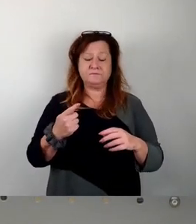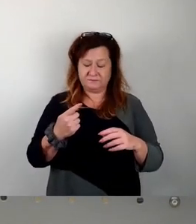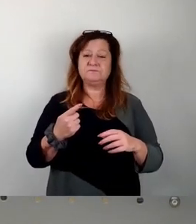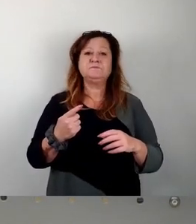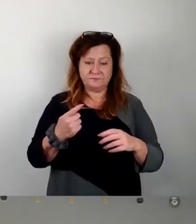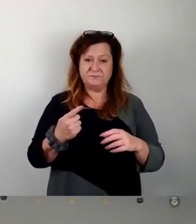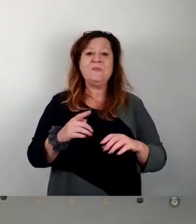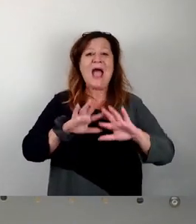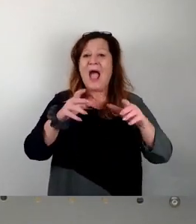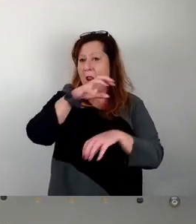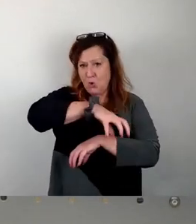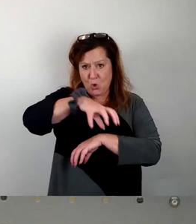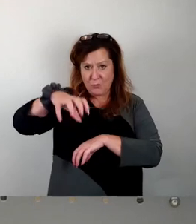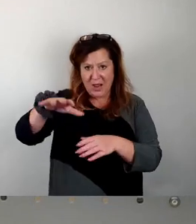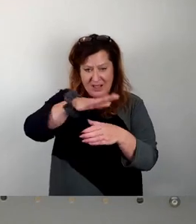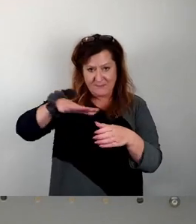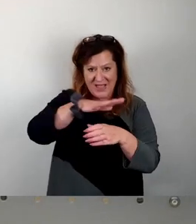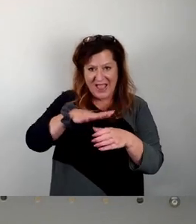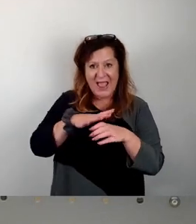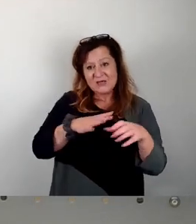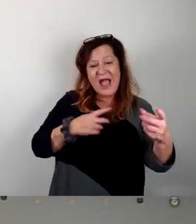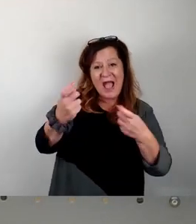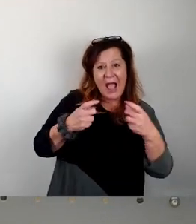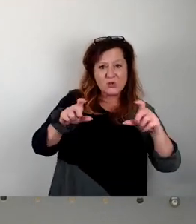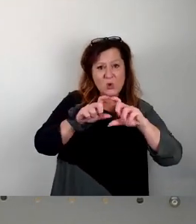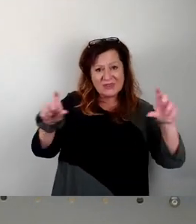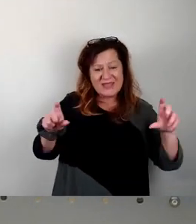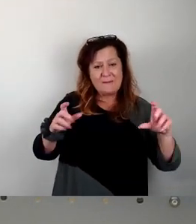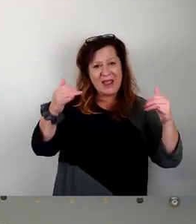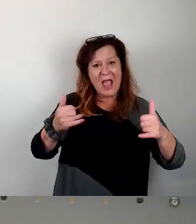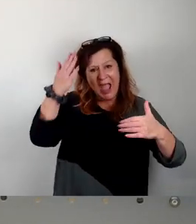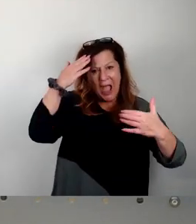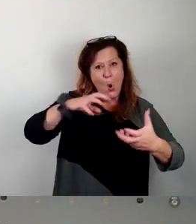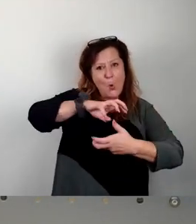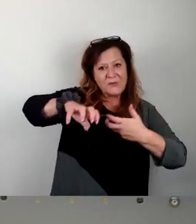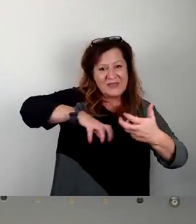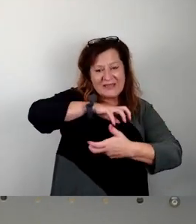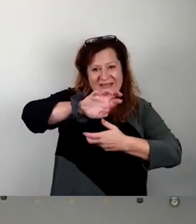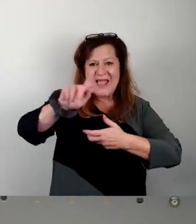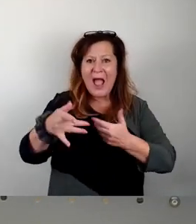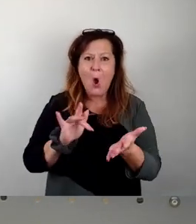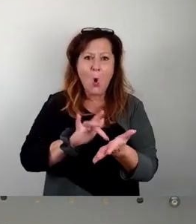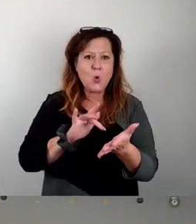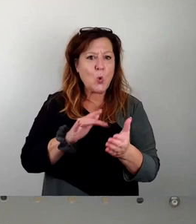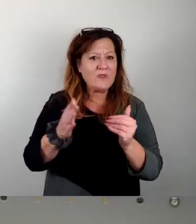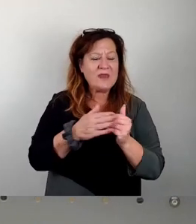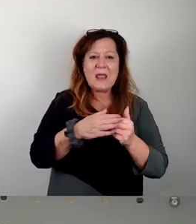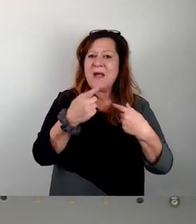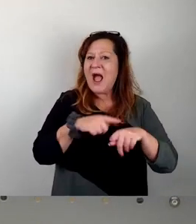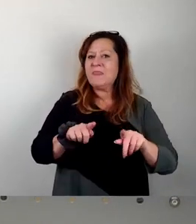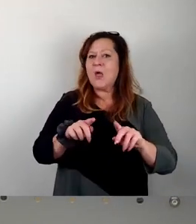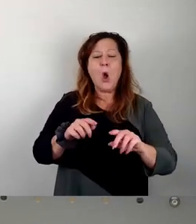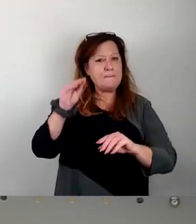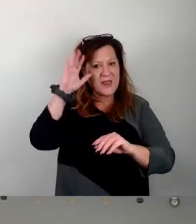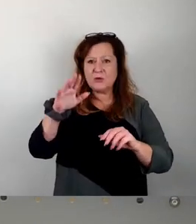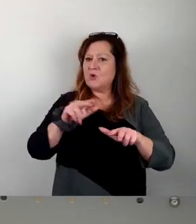kommunalen Bereichen. Das Asylthema ist da nur die Hauptkrise, zum Teil auch Ursache neben allem anderen, ob nun Bildung, Verkehr, Kultur,